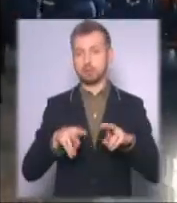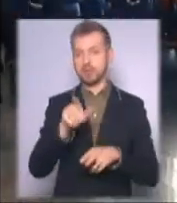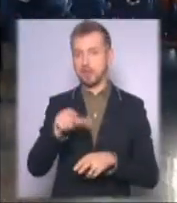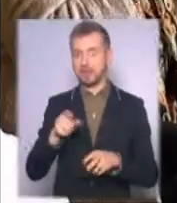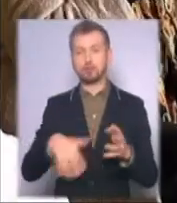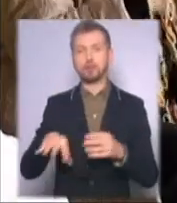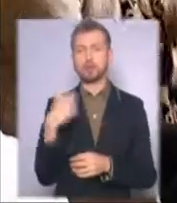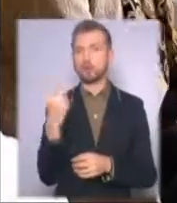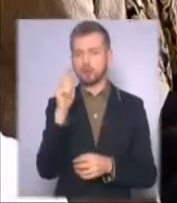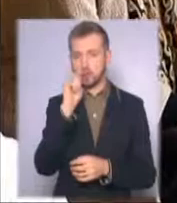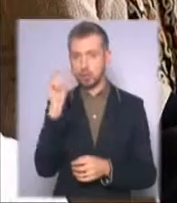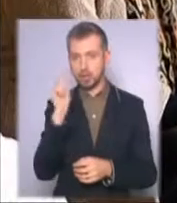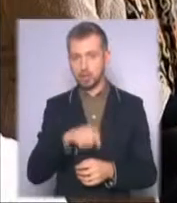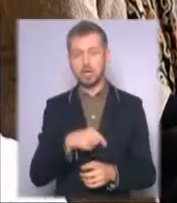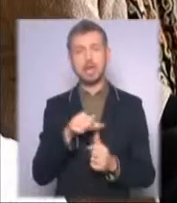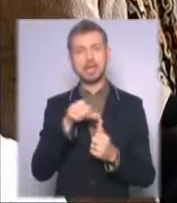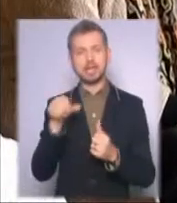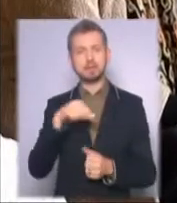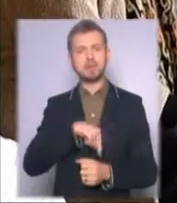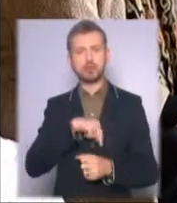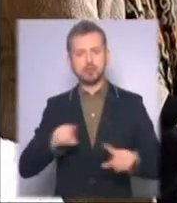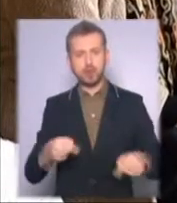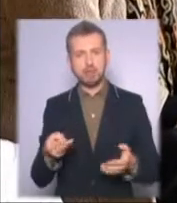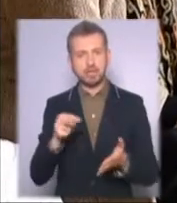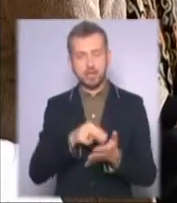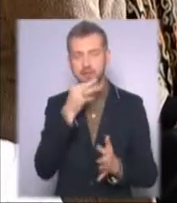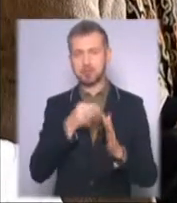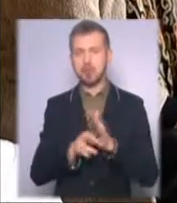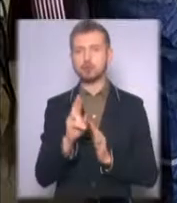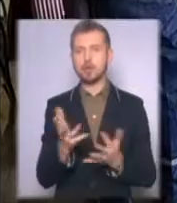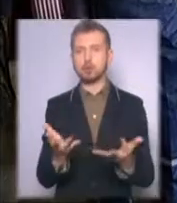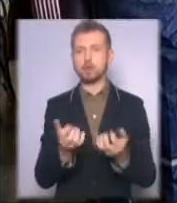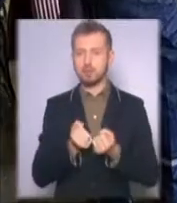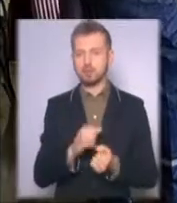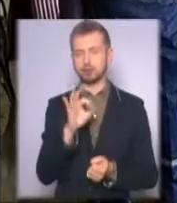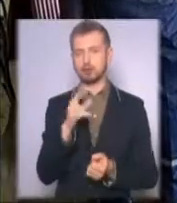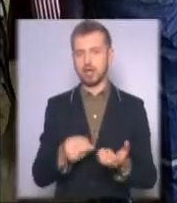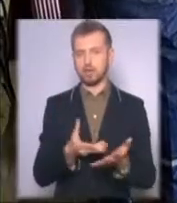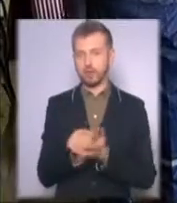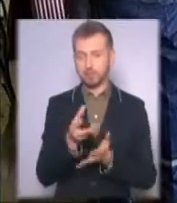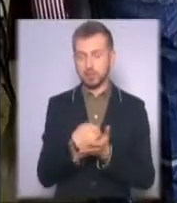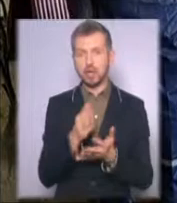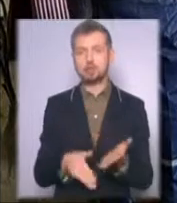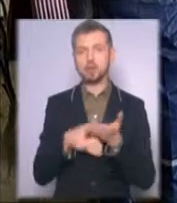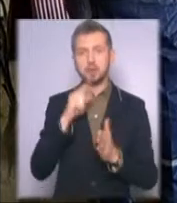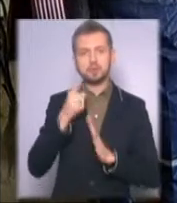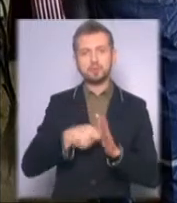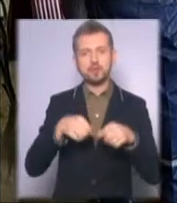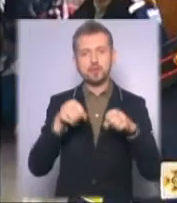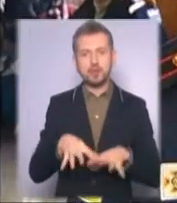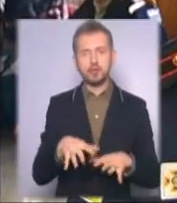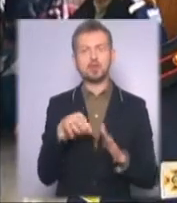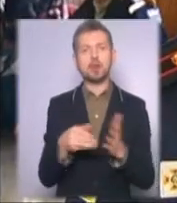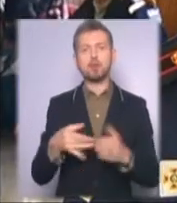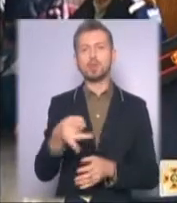областей країни. Крім психологічної реабілітації, підскажуть, як отримати соціальні виплати, то допоможуть визначити, в якому регіоні можна оселитись.